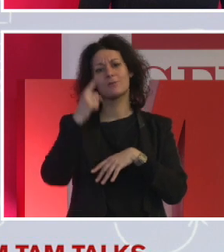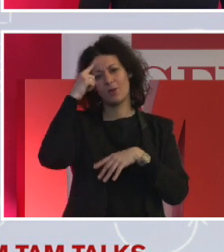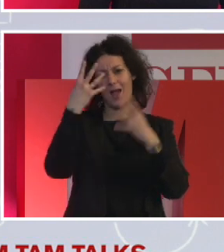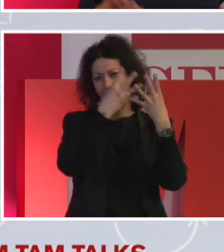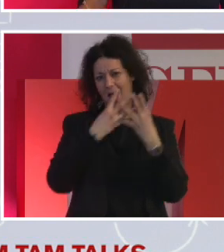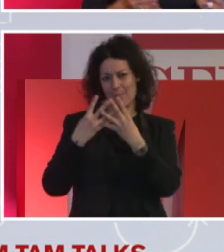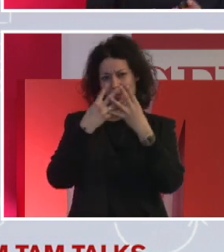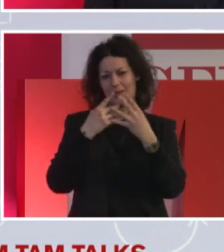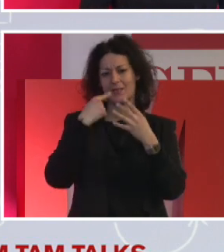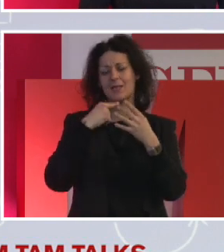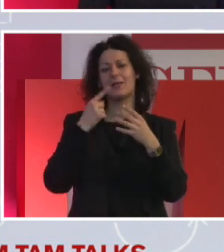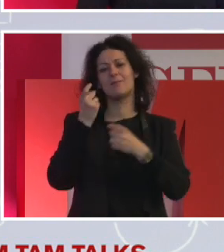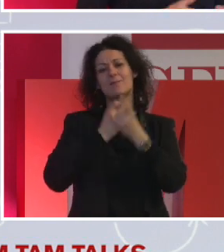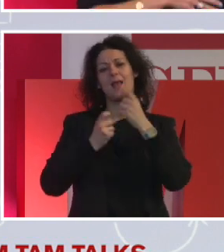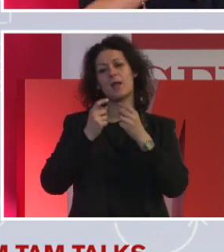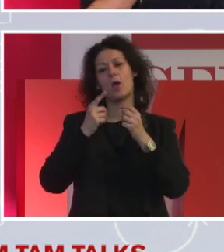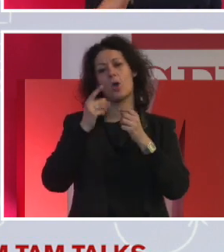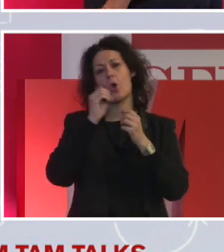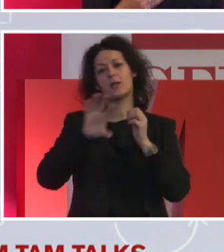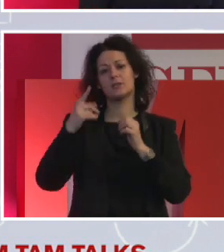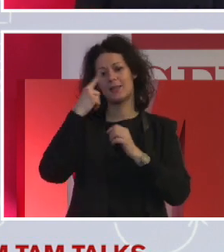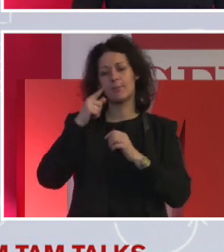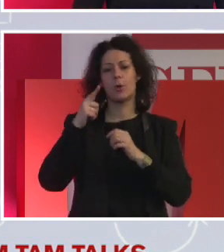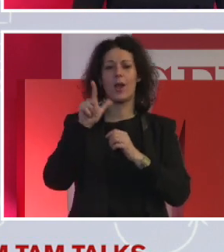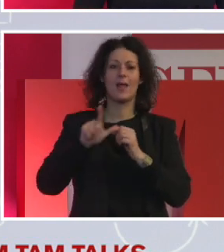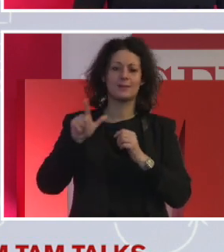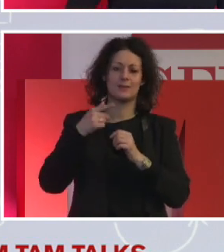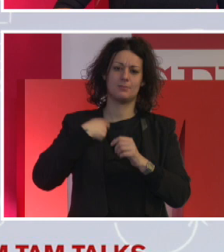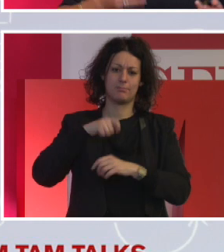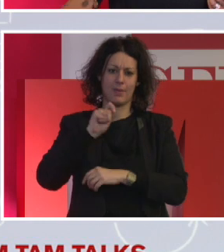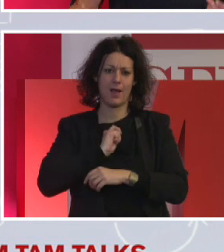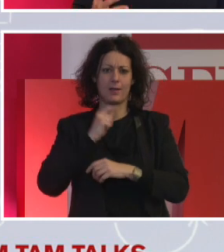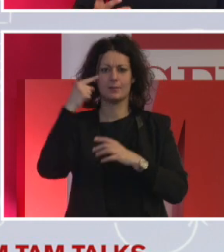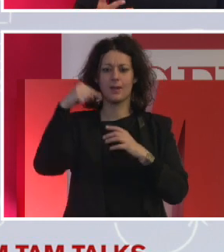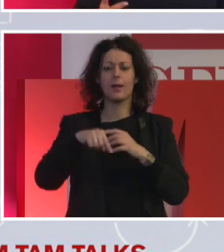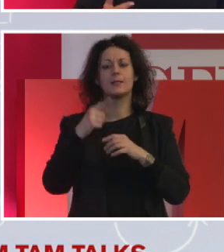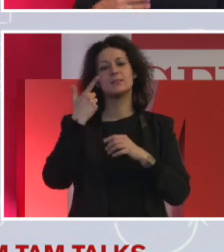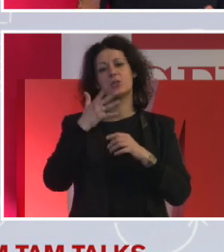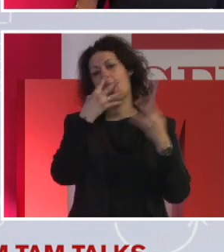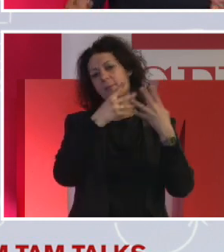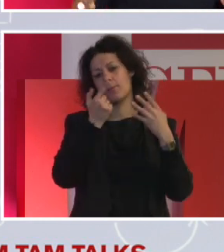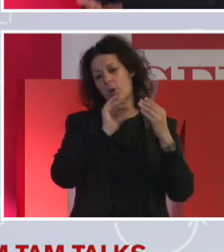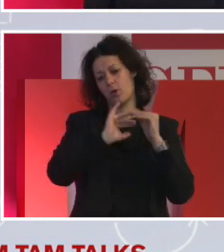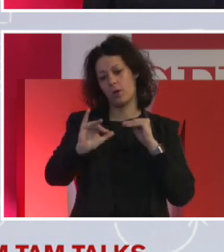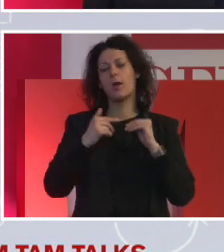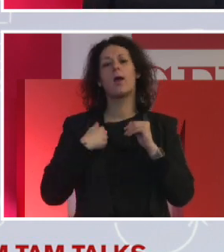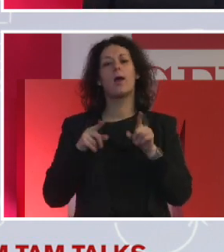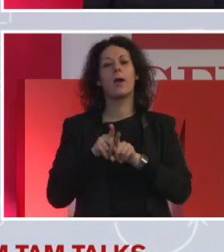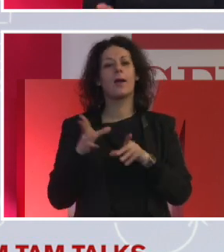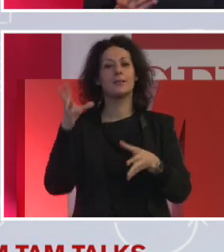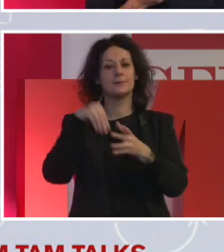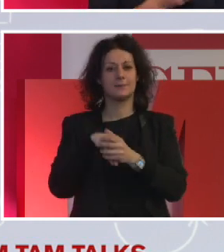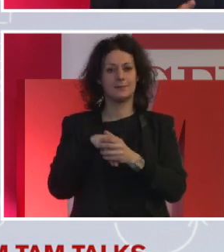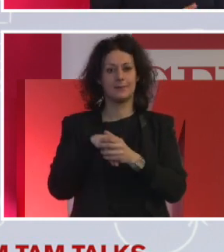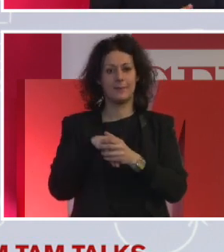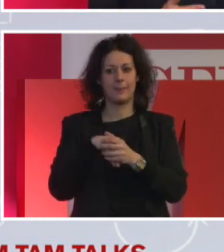eccetera. Perciò ho iniziato la parte nella nostra ricerca di mercato, dove domandavamo sempre più domande. Allora, cosa vuol dire diversity